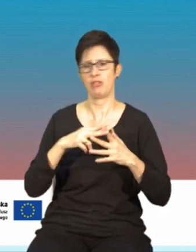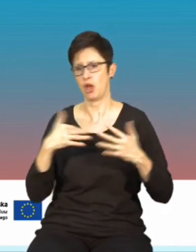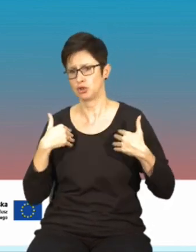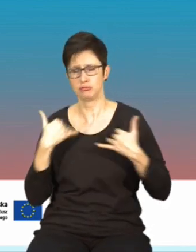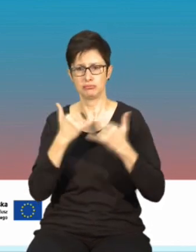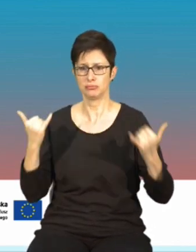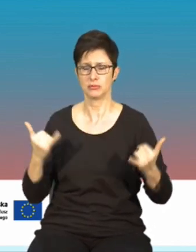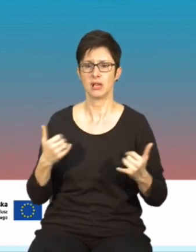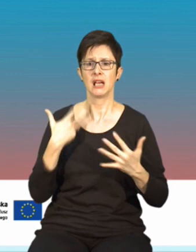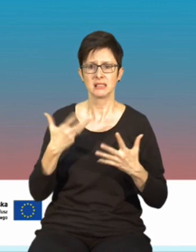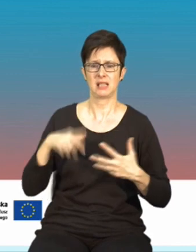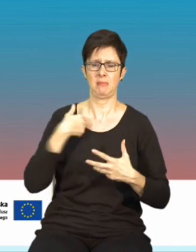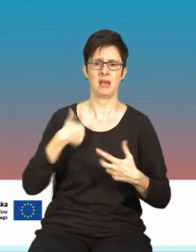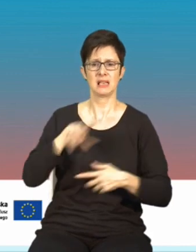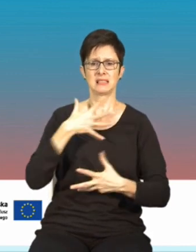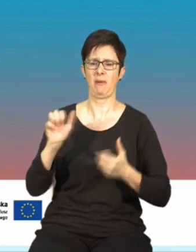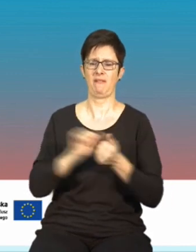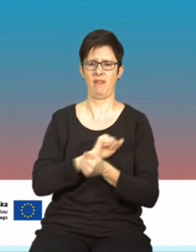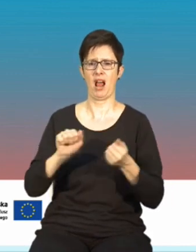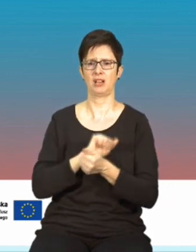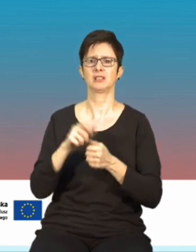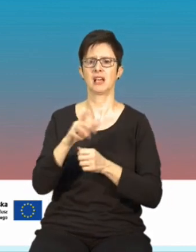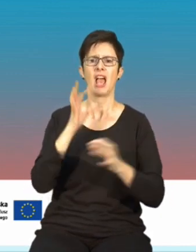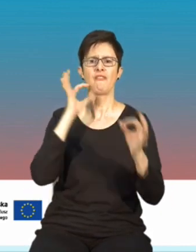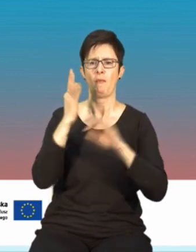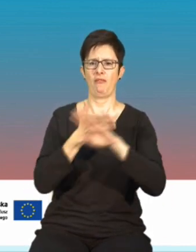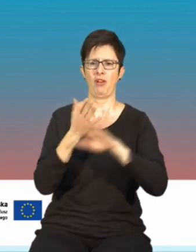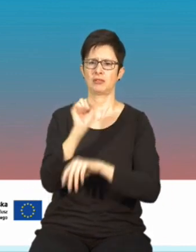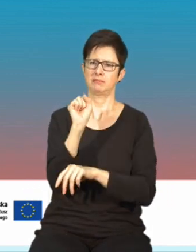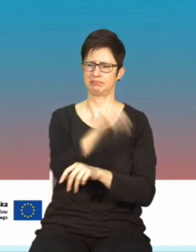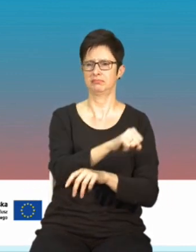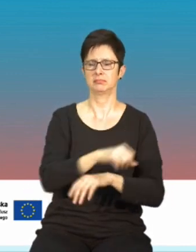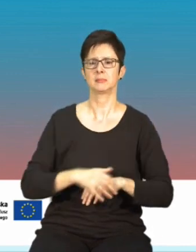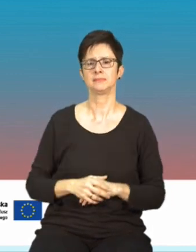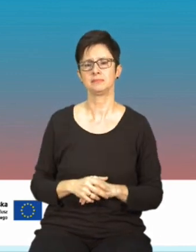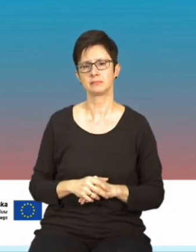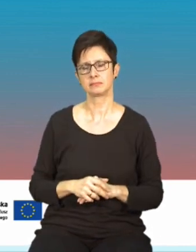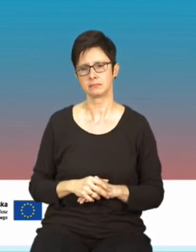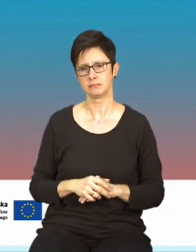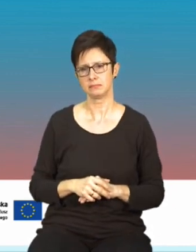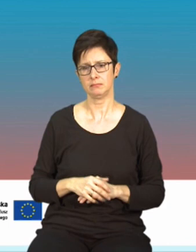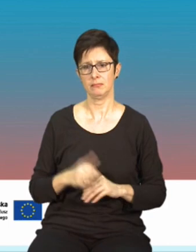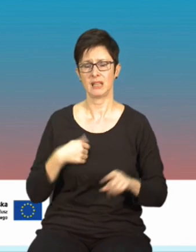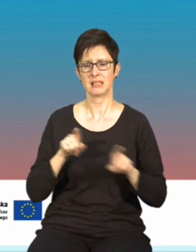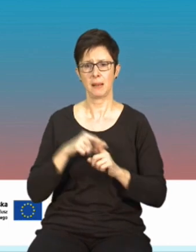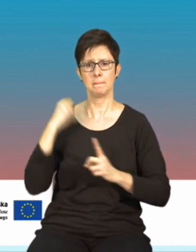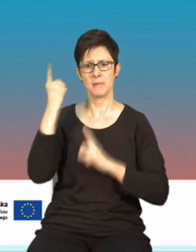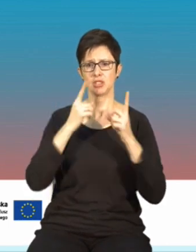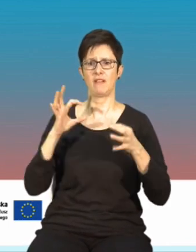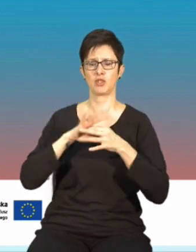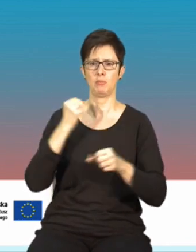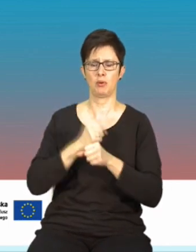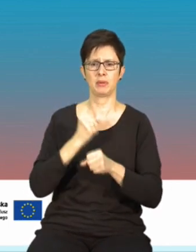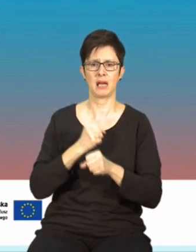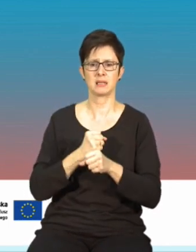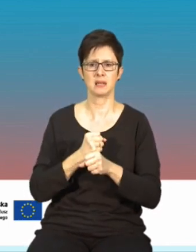mają na celu walkę z dezinformacją. I tutaj także mam na myśli współpracę z organizacjami fast